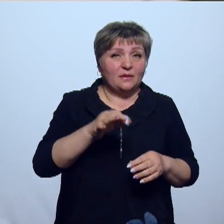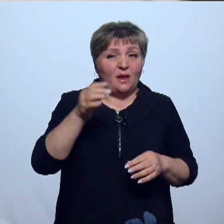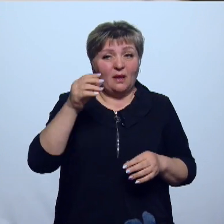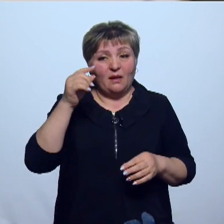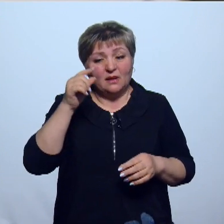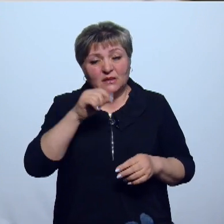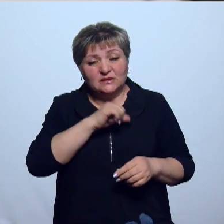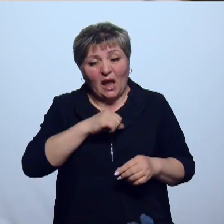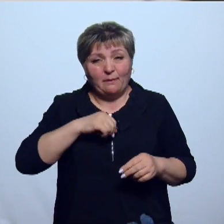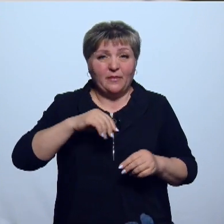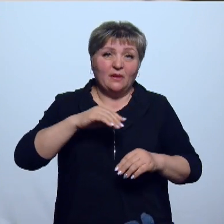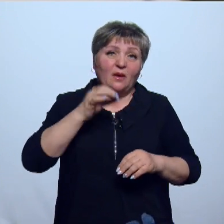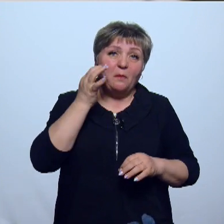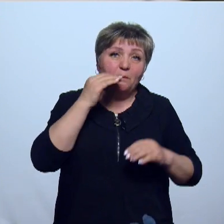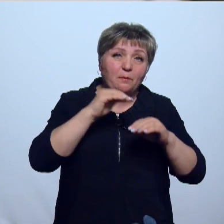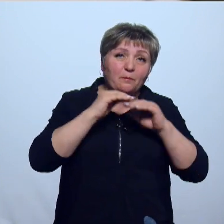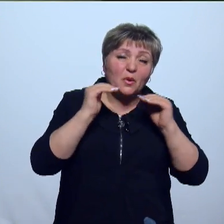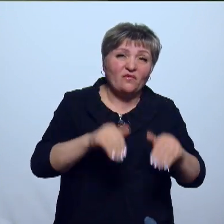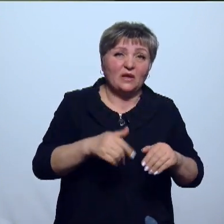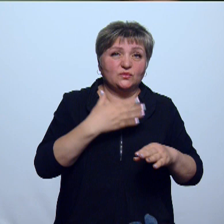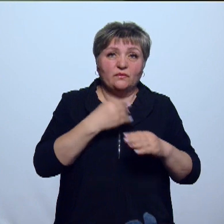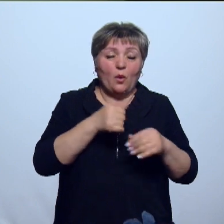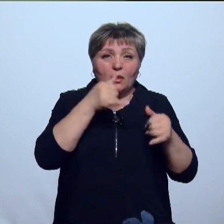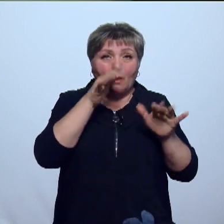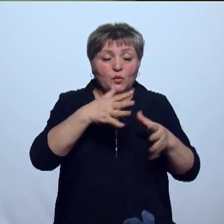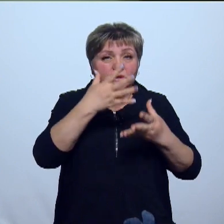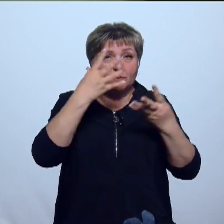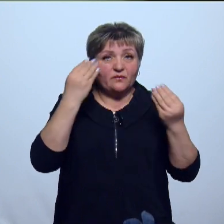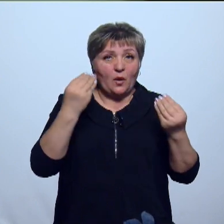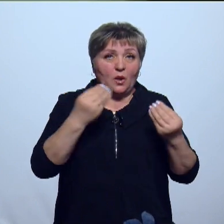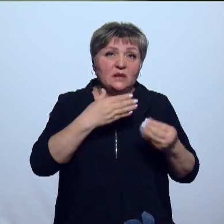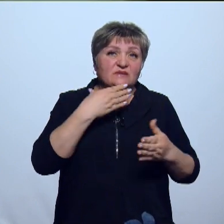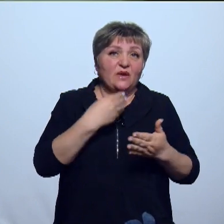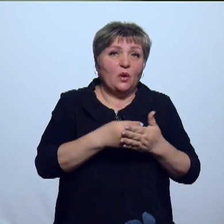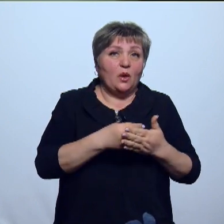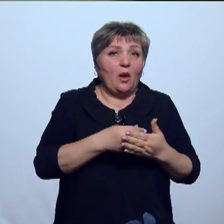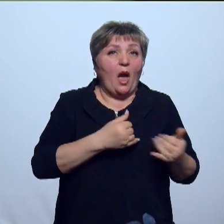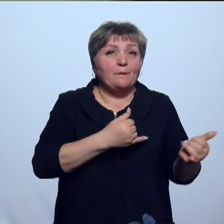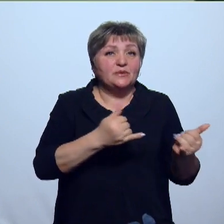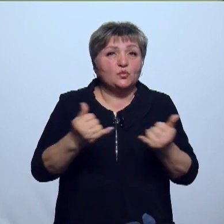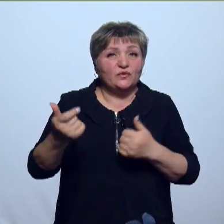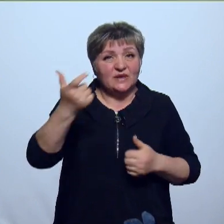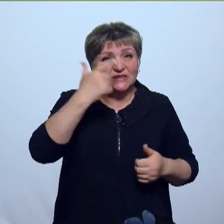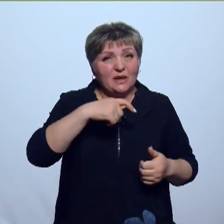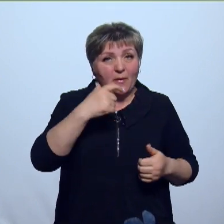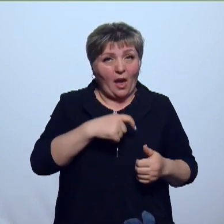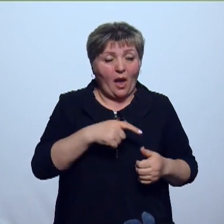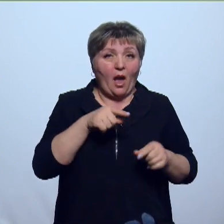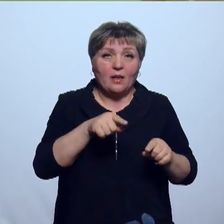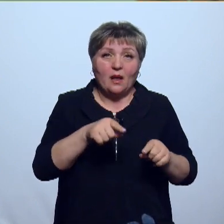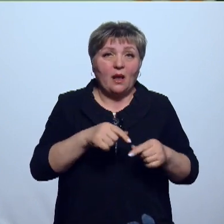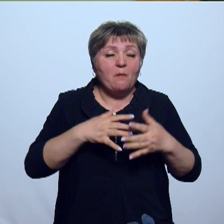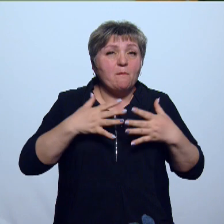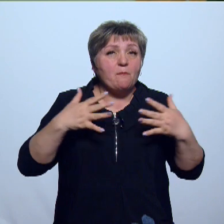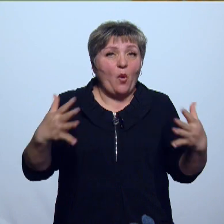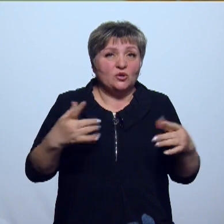них притупляются и их нужно активизировать. Самые элементарные навыки – это обслуживание себя самой. Здесь они больше